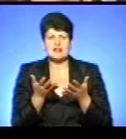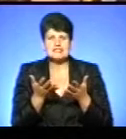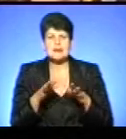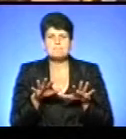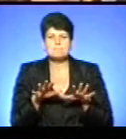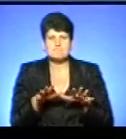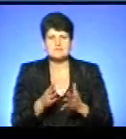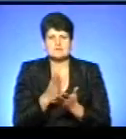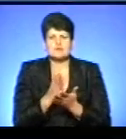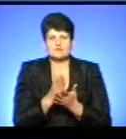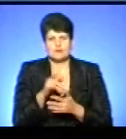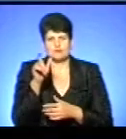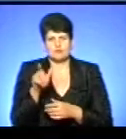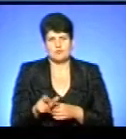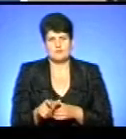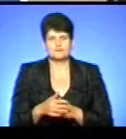знаходження цієї особи.